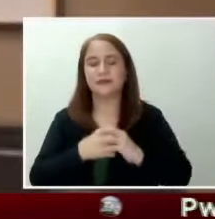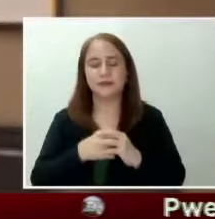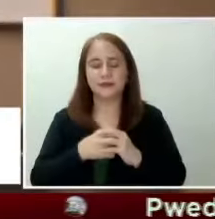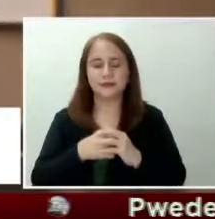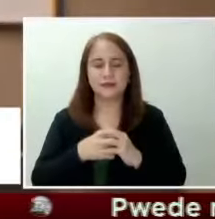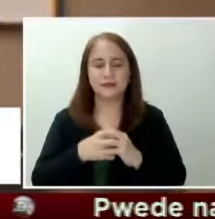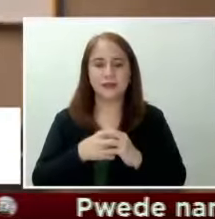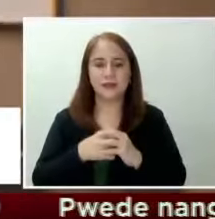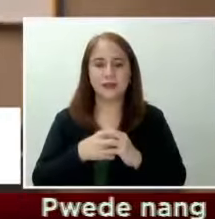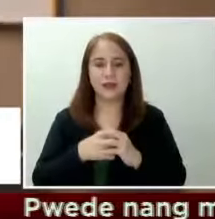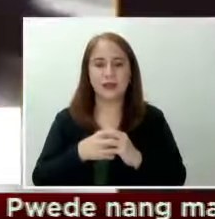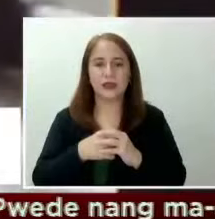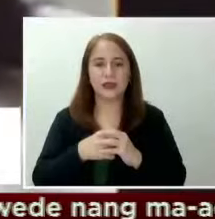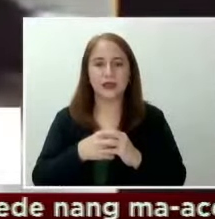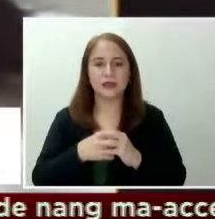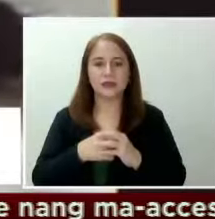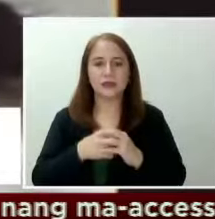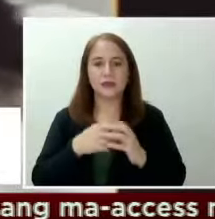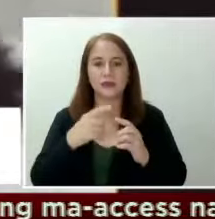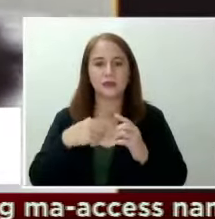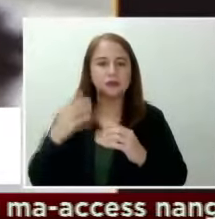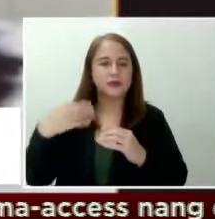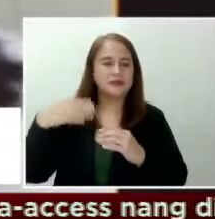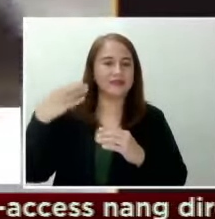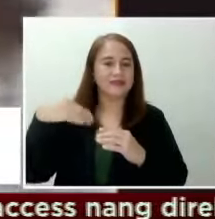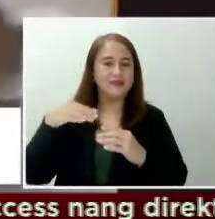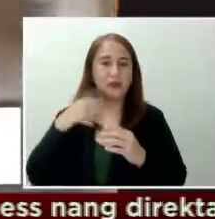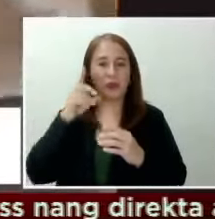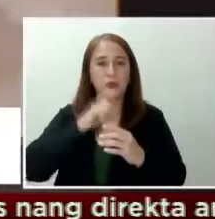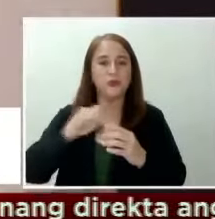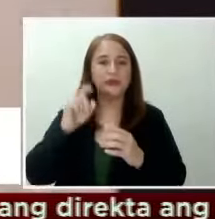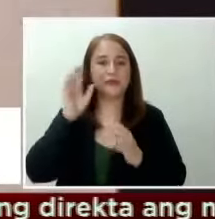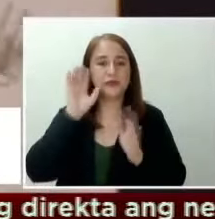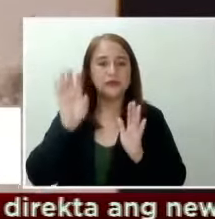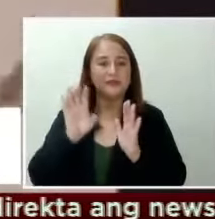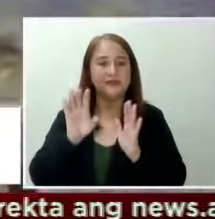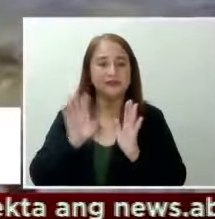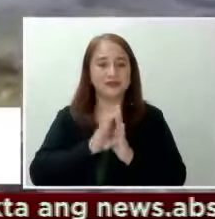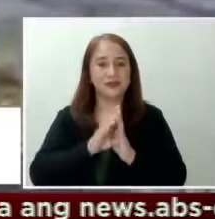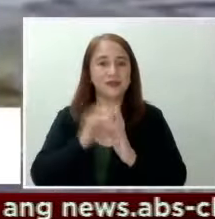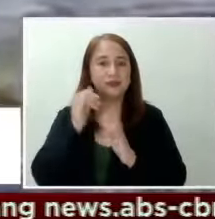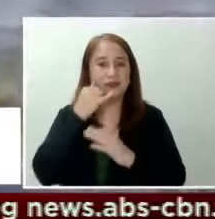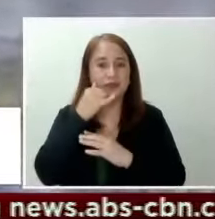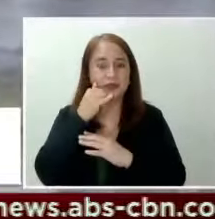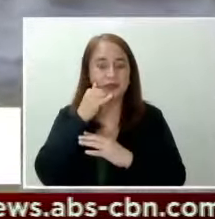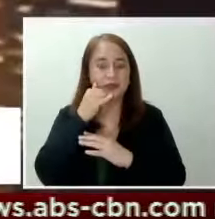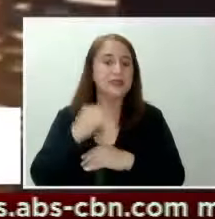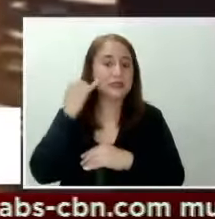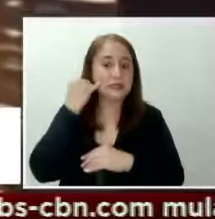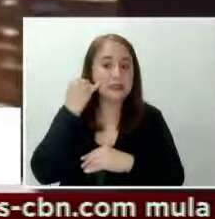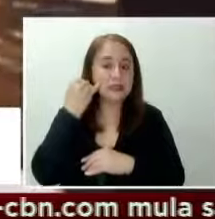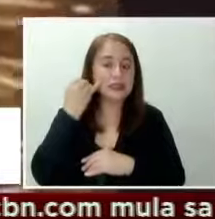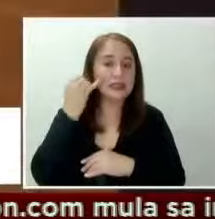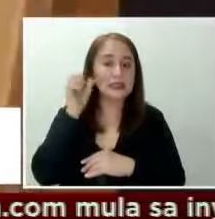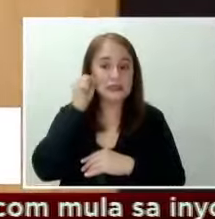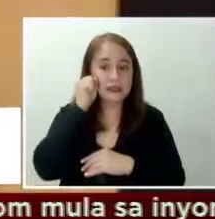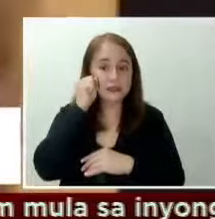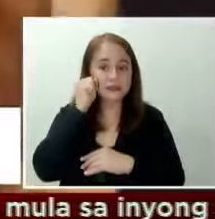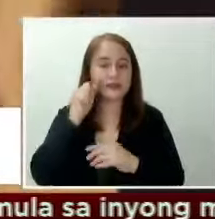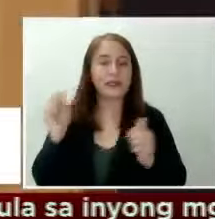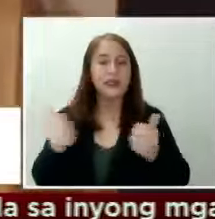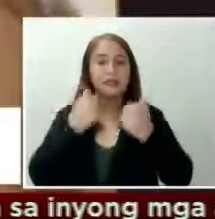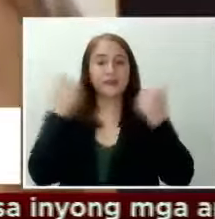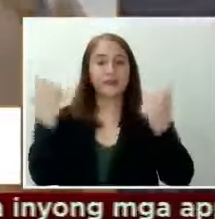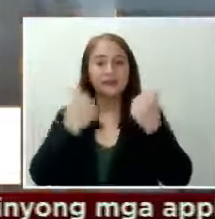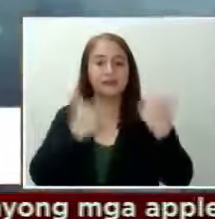Compiled drawback photos at videos naman ang ibinahagi ni Janela Salvador para i-celebrate ang second year anniversary nila ng boyfriend na si